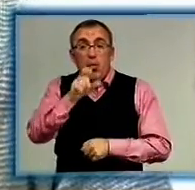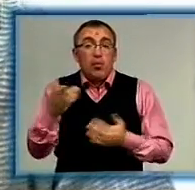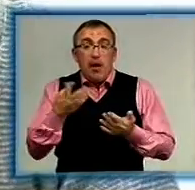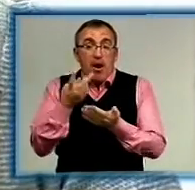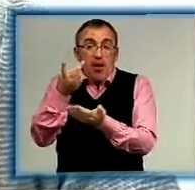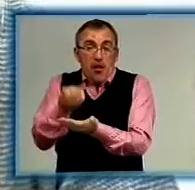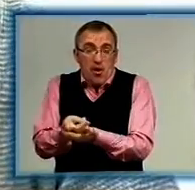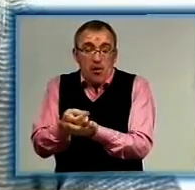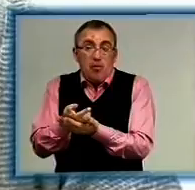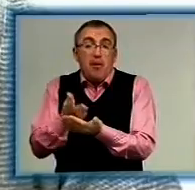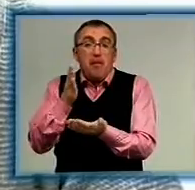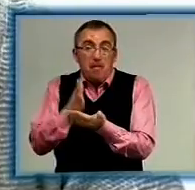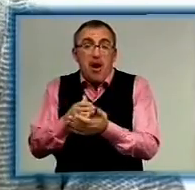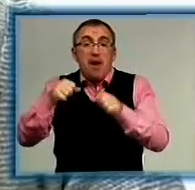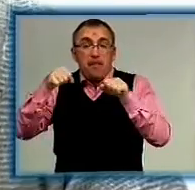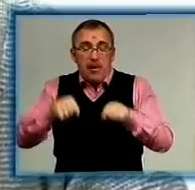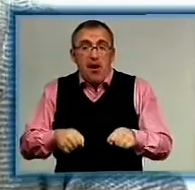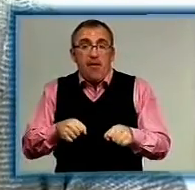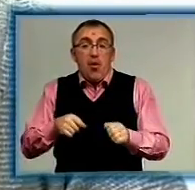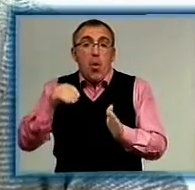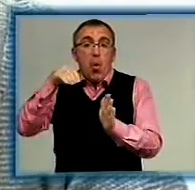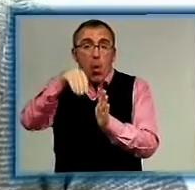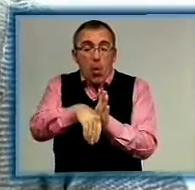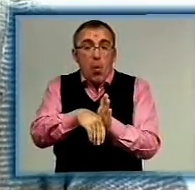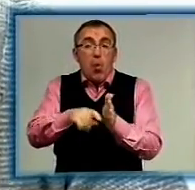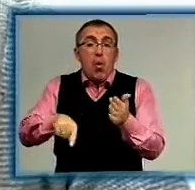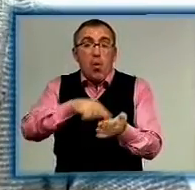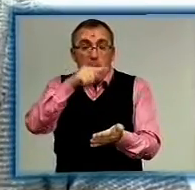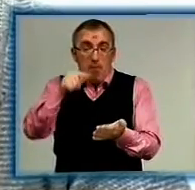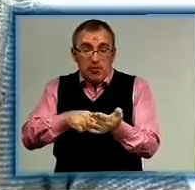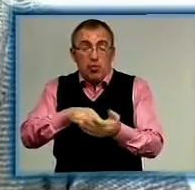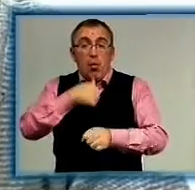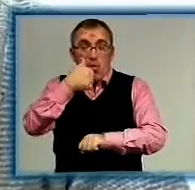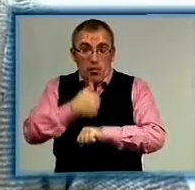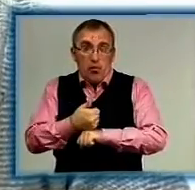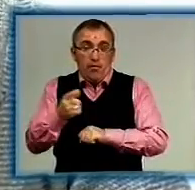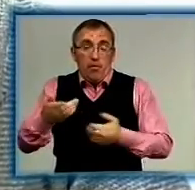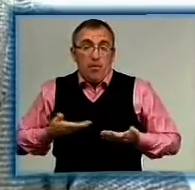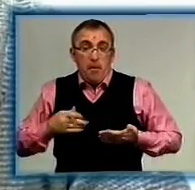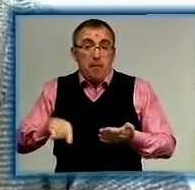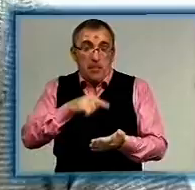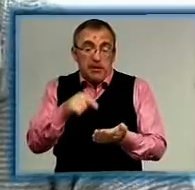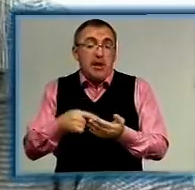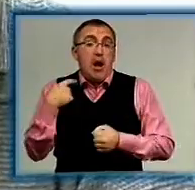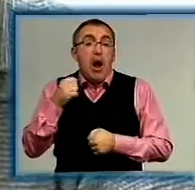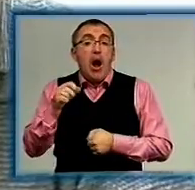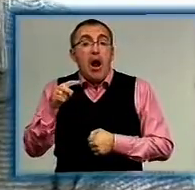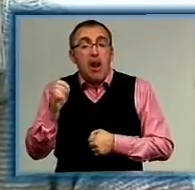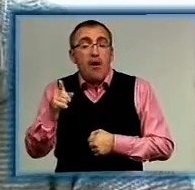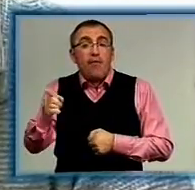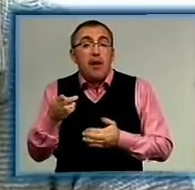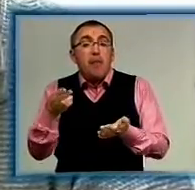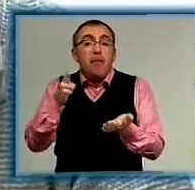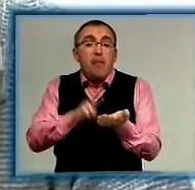лежать, вони мають право голосувати за міського голову, звичайно, тому що вони проживають в місті Кіровограді. Але вони